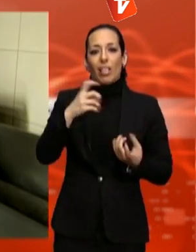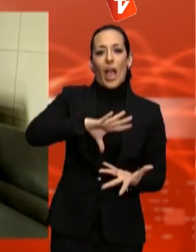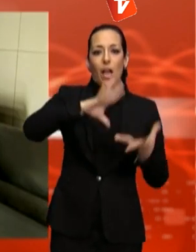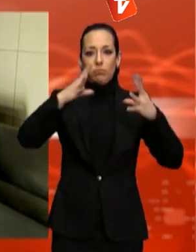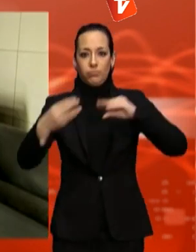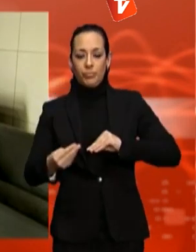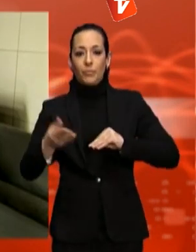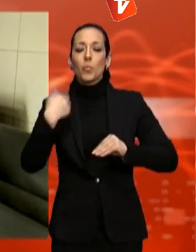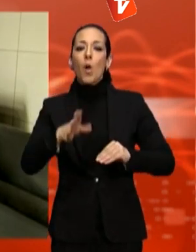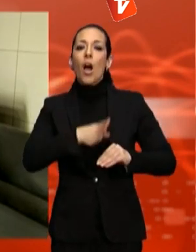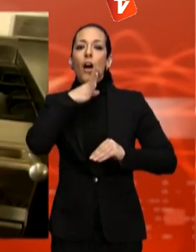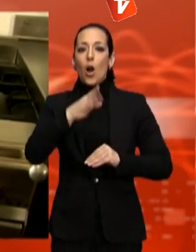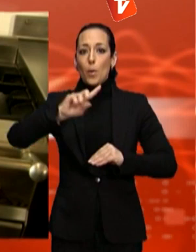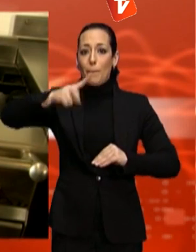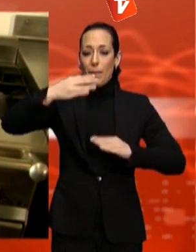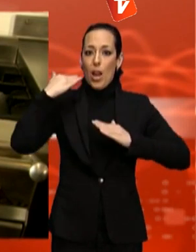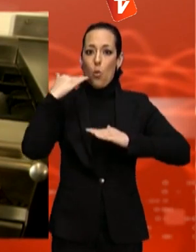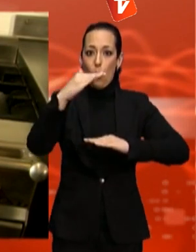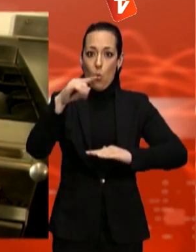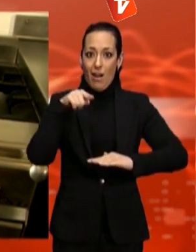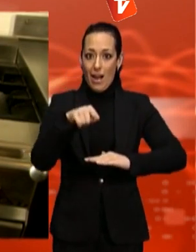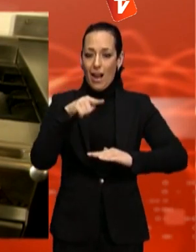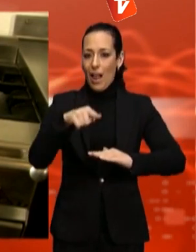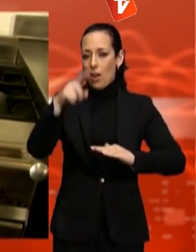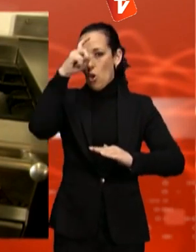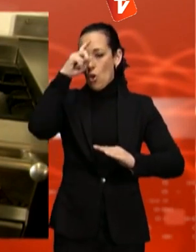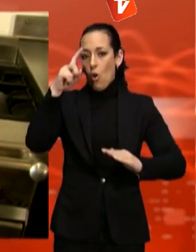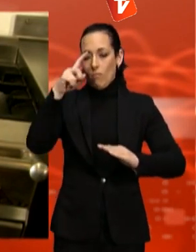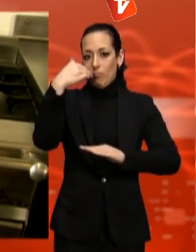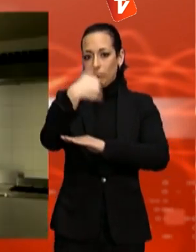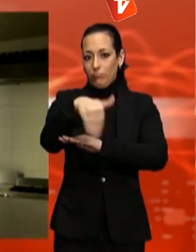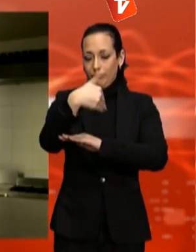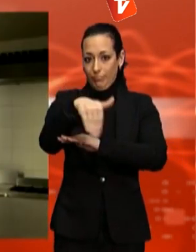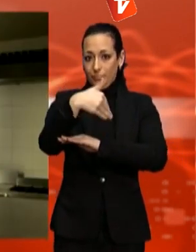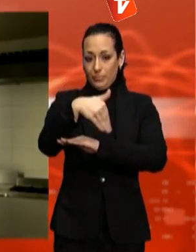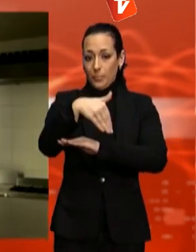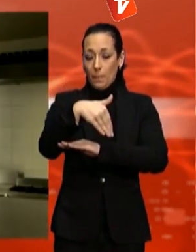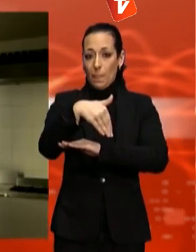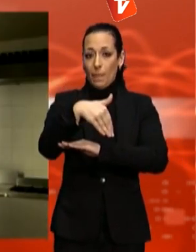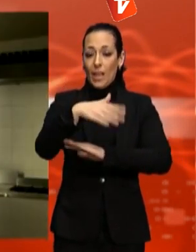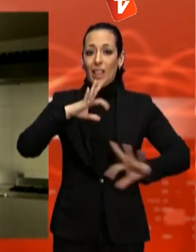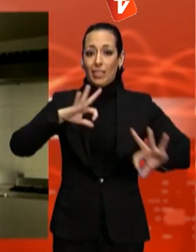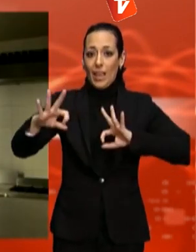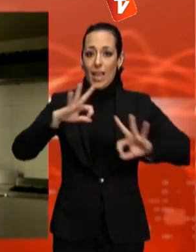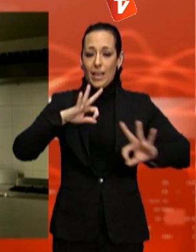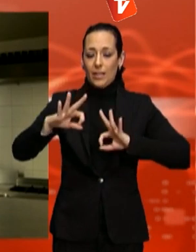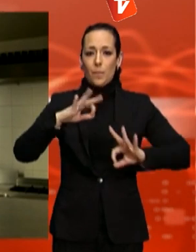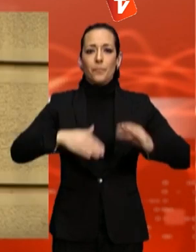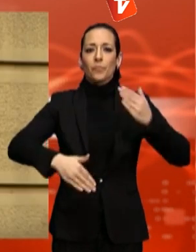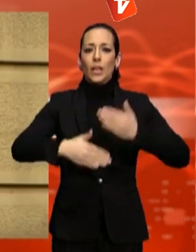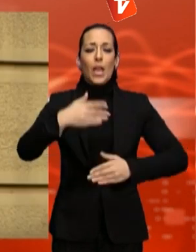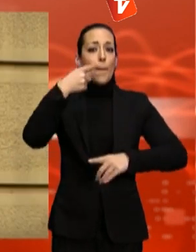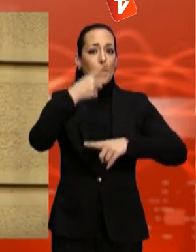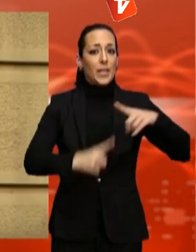primera planta del local dels Minyons, la Casa Jacint Bosch, al carrer del Teatre. Funcionarà als migdies de dilluns a divendres.